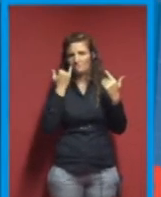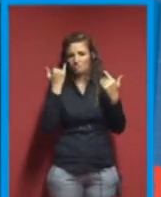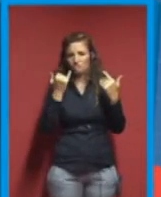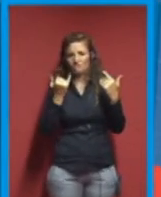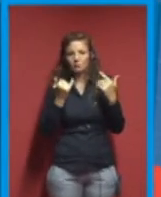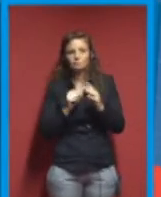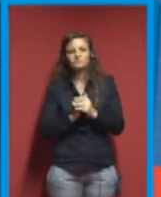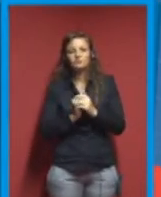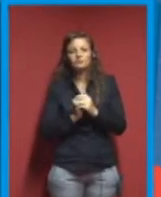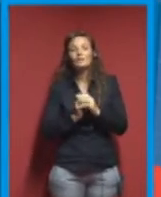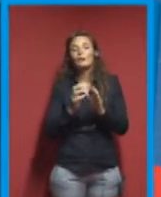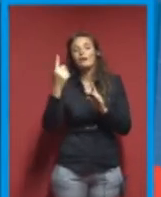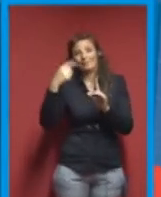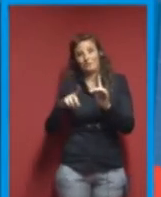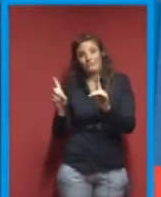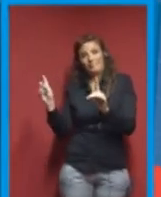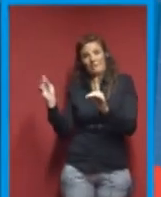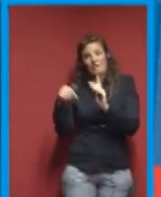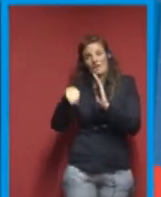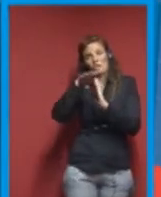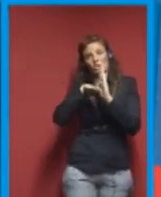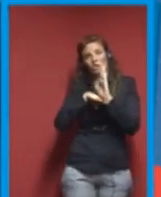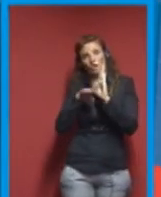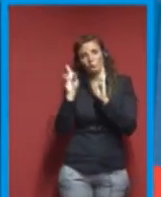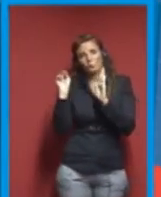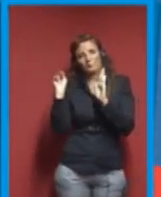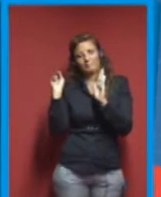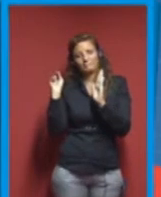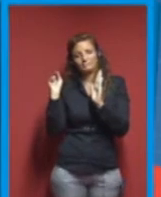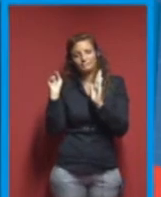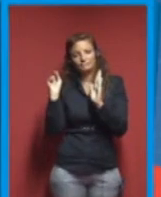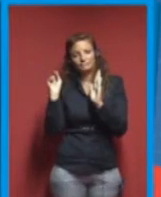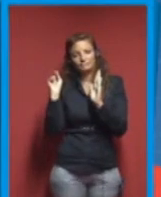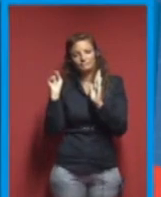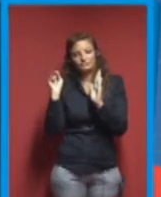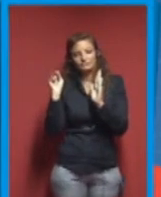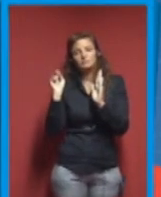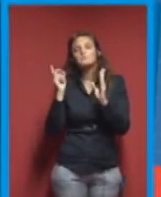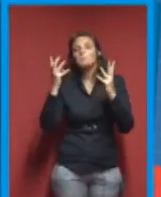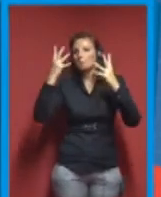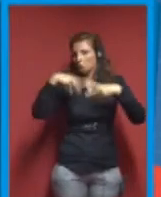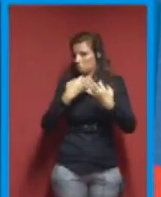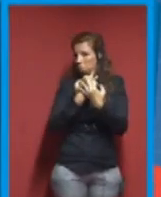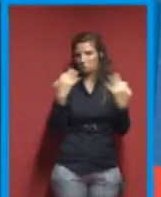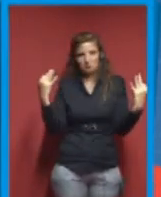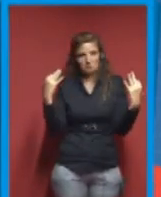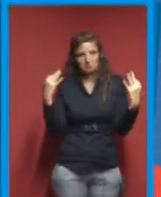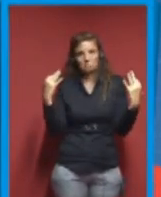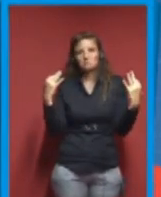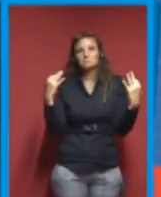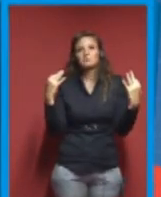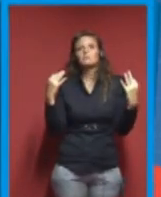Questo è il software, funziona molto bene in